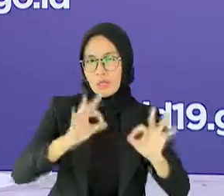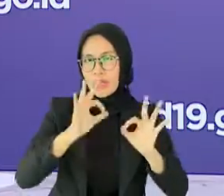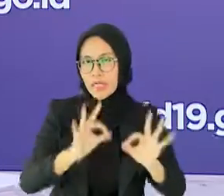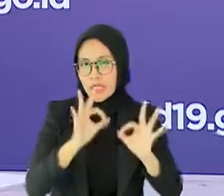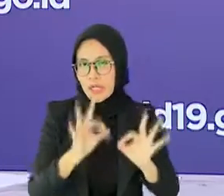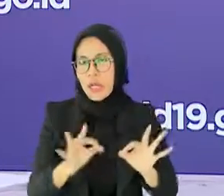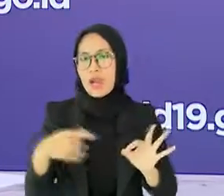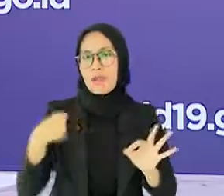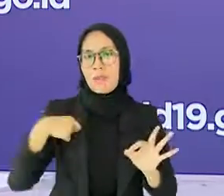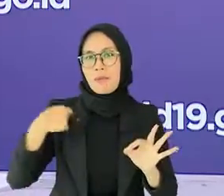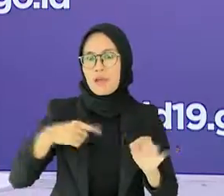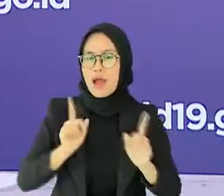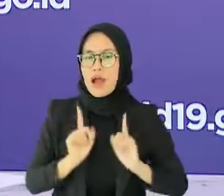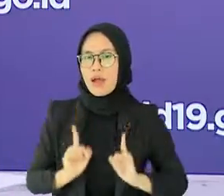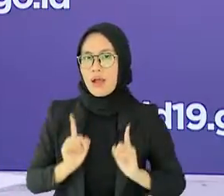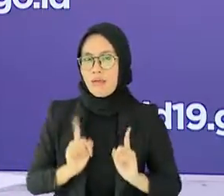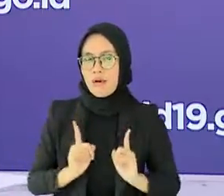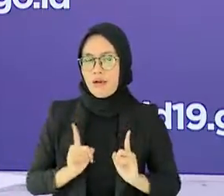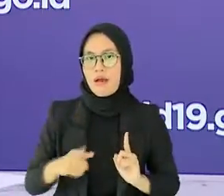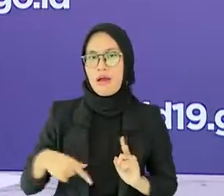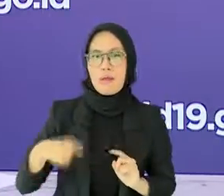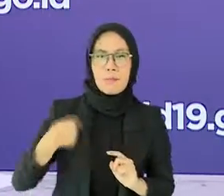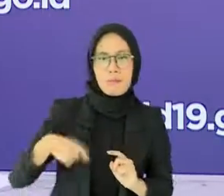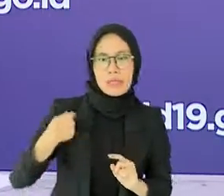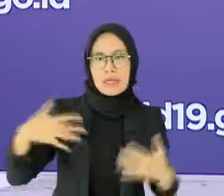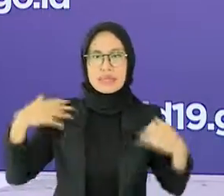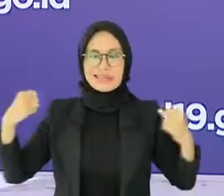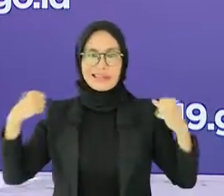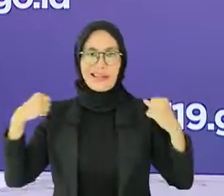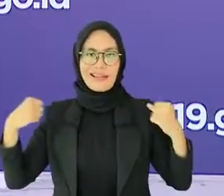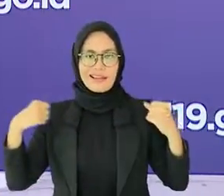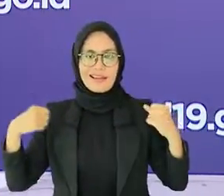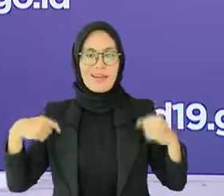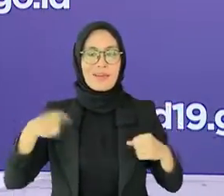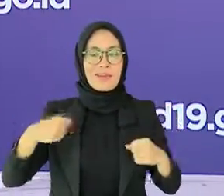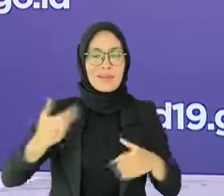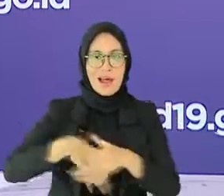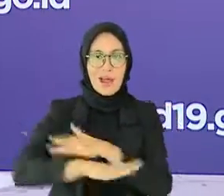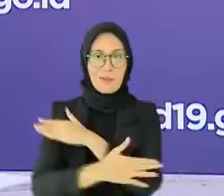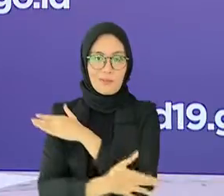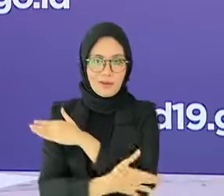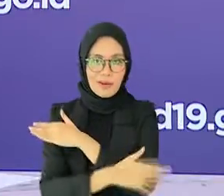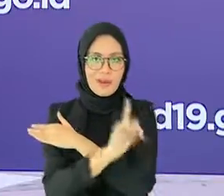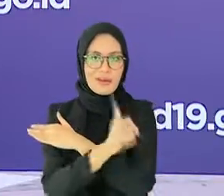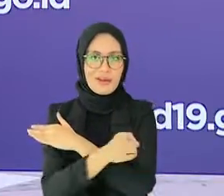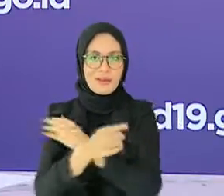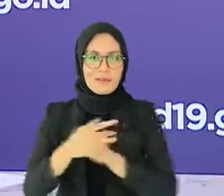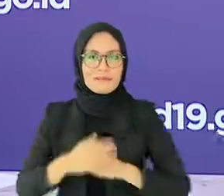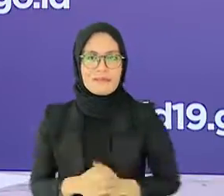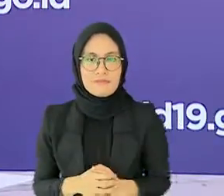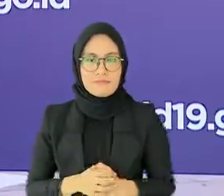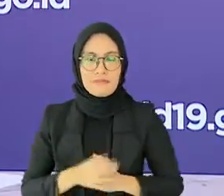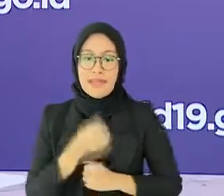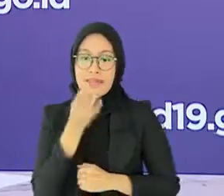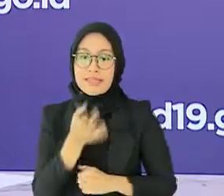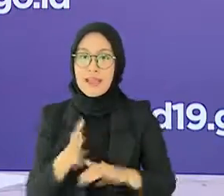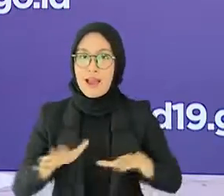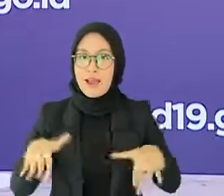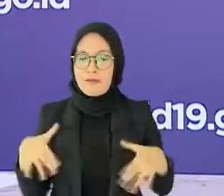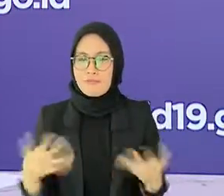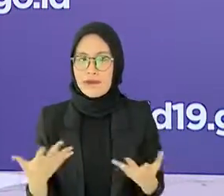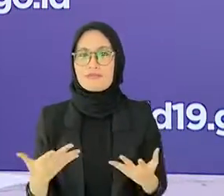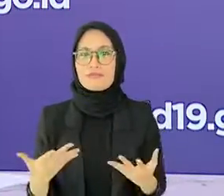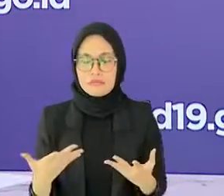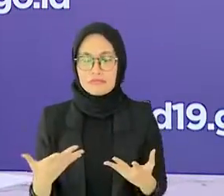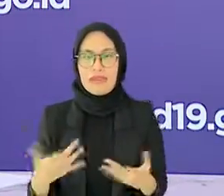Menteri Agama Menteri Kesehatan dan Menteri Dalam Negeri yang mengizinkan pemberlakuan kegiatan